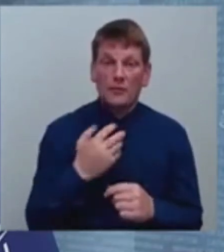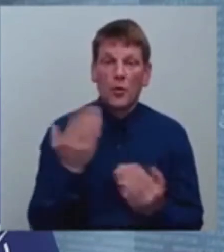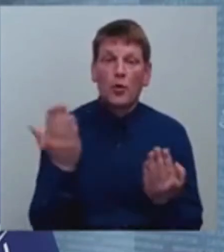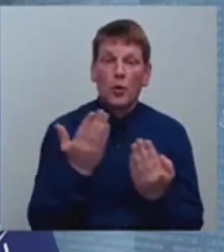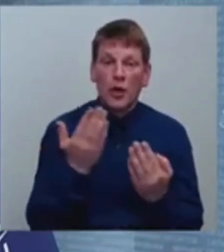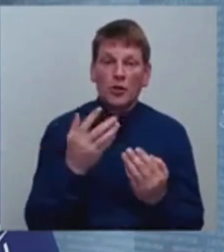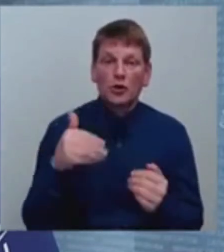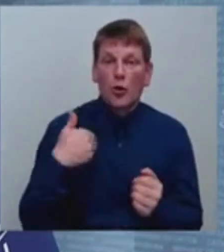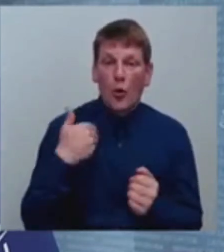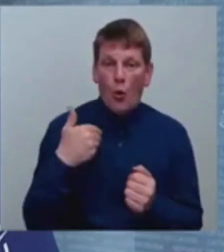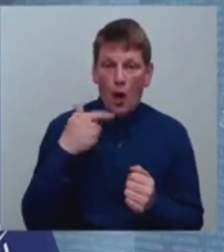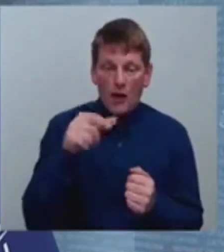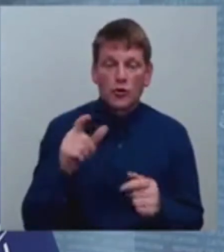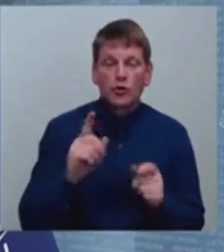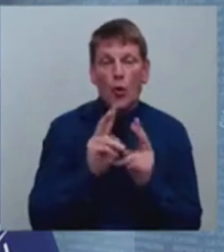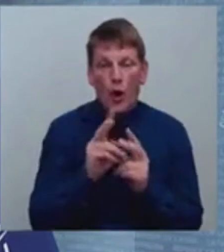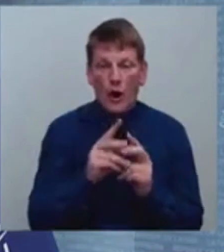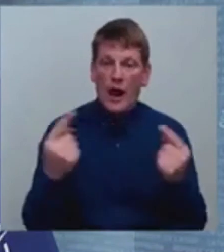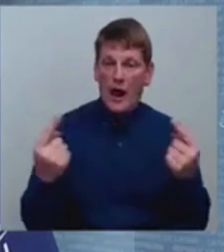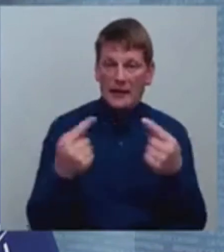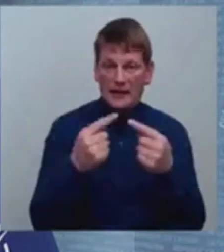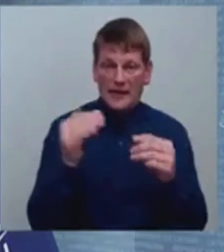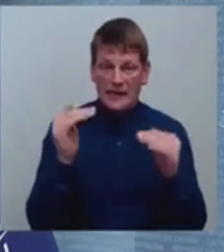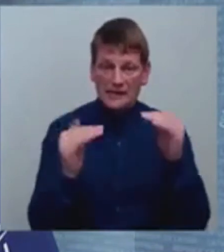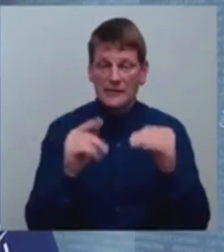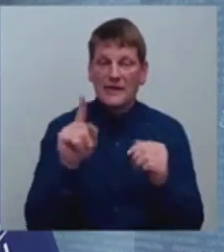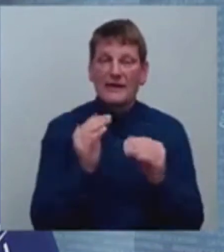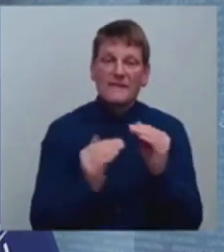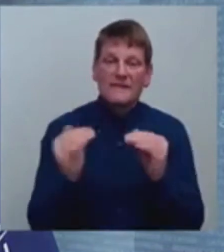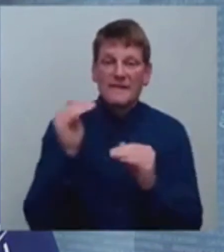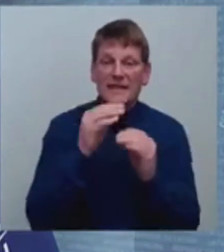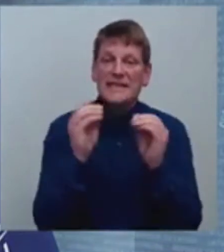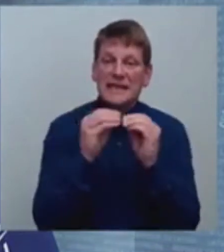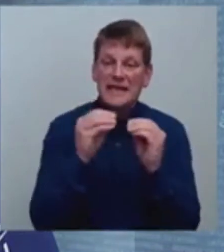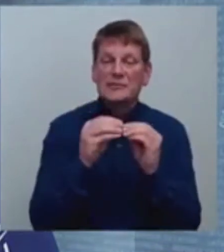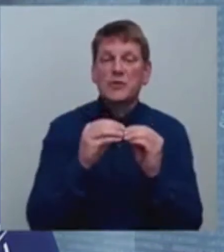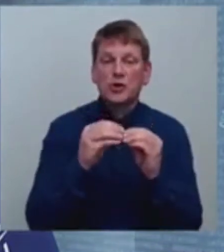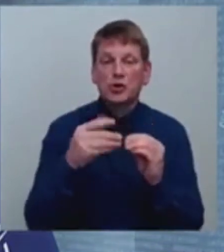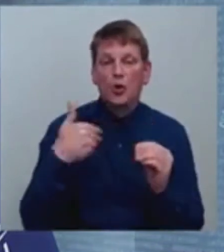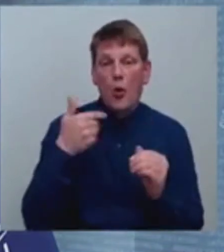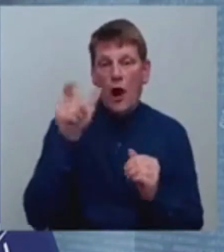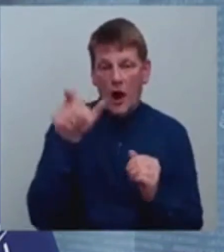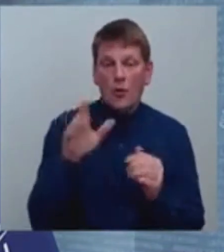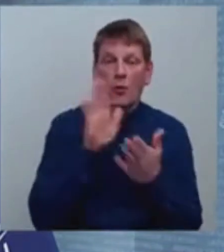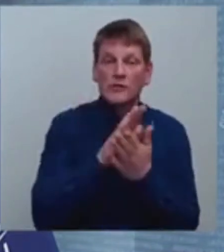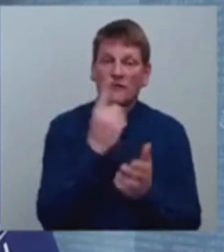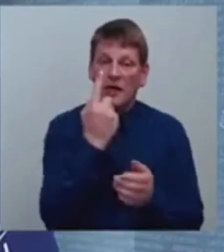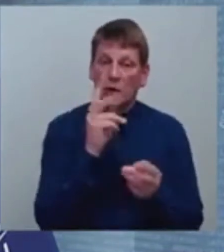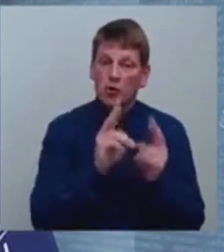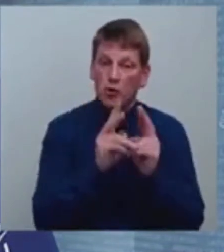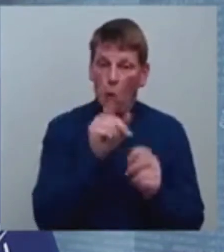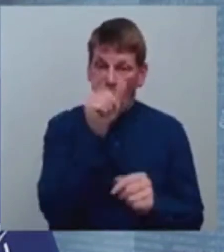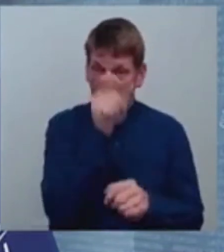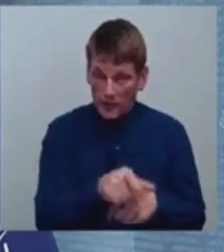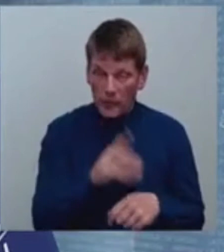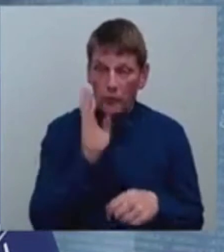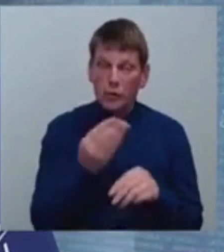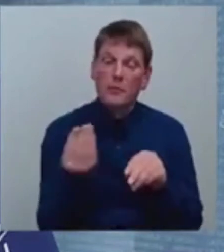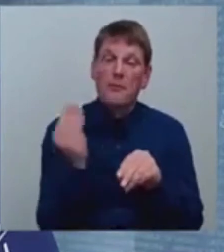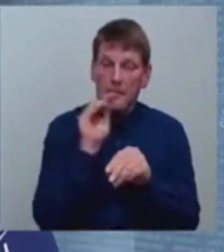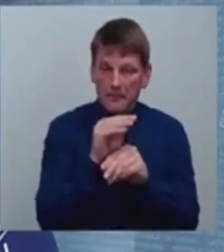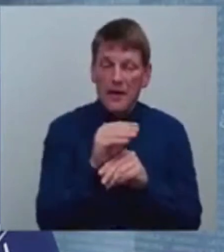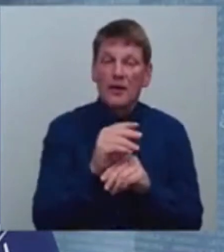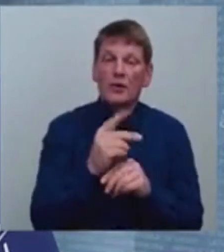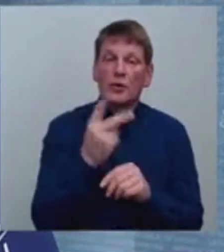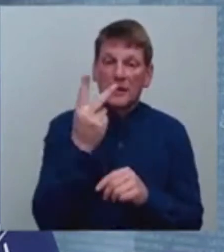skolēnu skolotāju attiecība ir virs desmit skolēniem uz vienu skolotāju. Būs pieejams papildu 2%